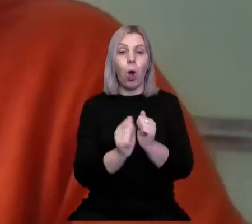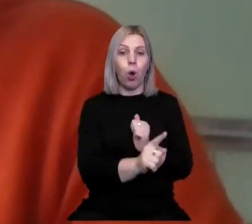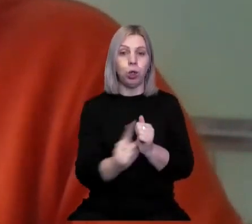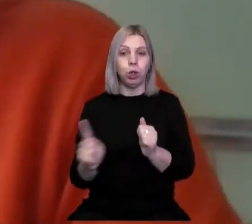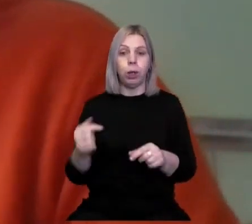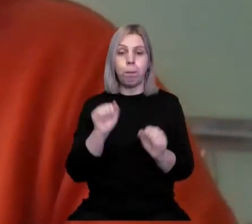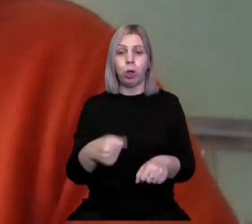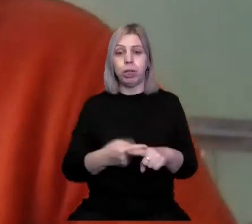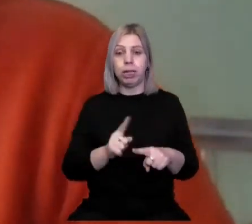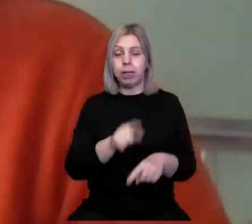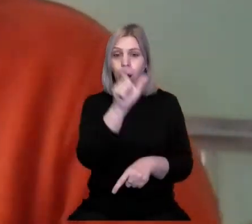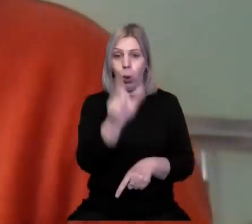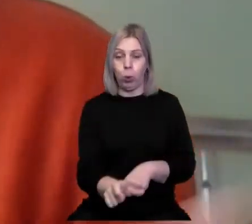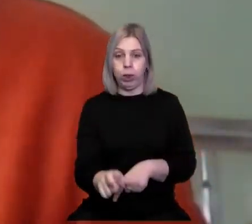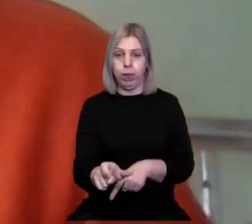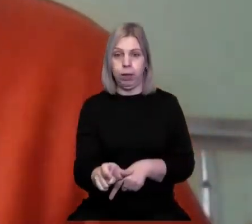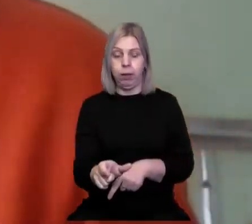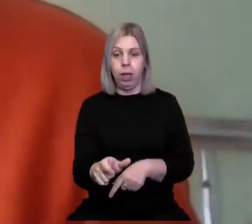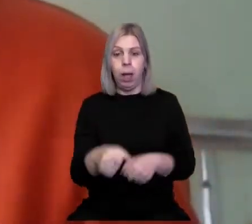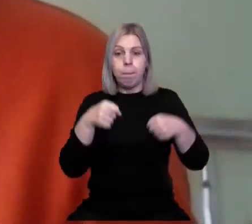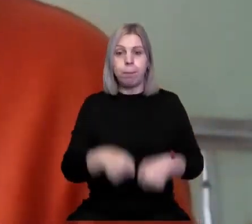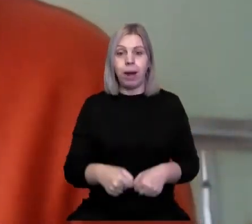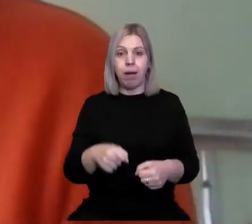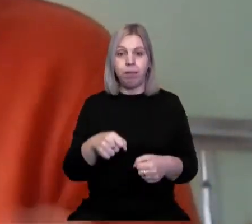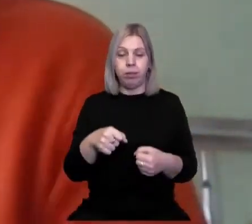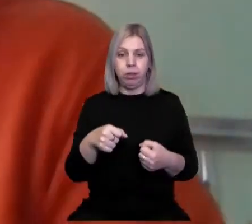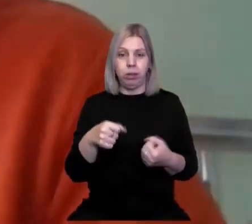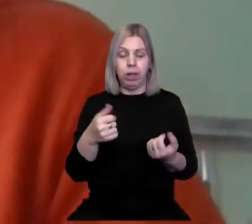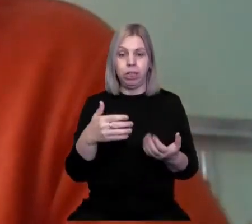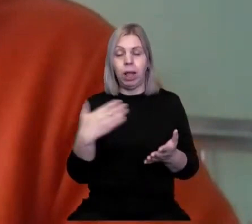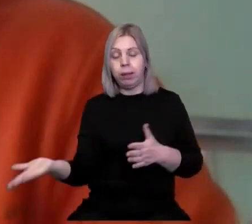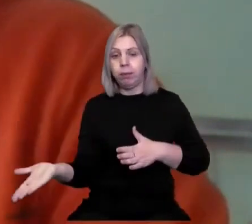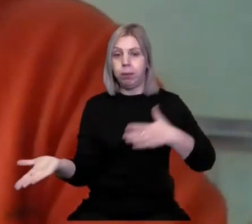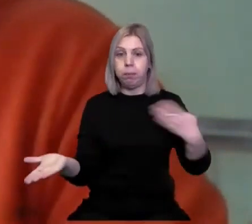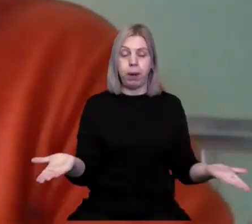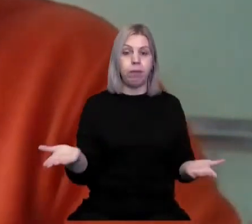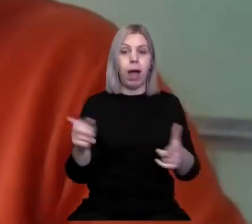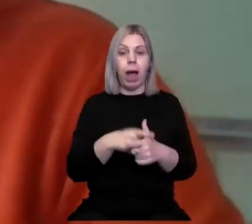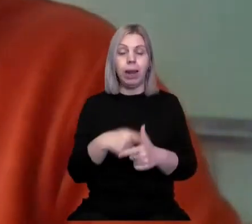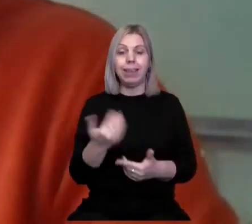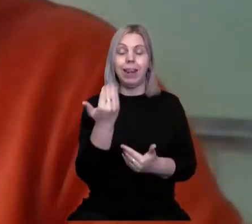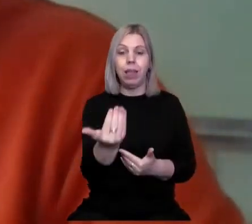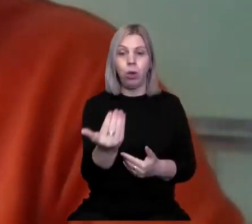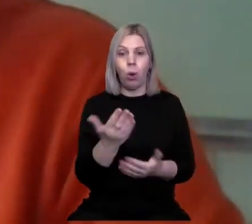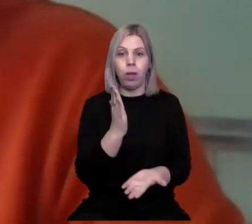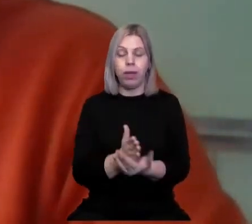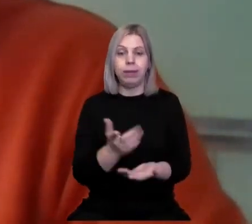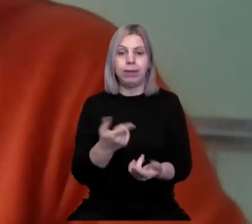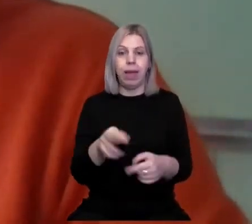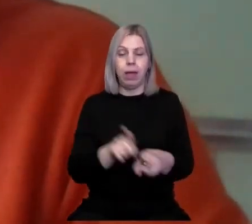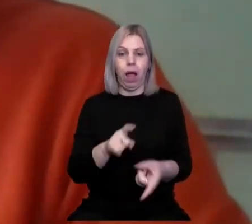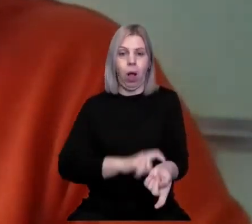Це може, якщо людина правоцентристка чи ліва, але для нього це як